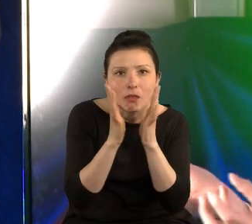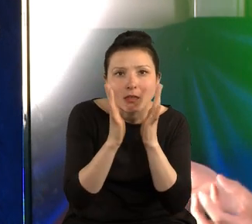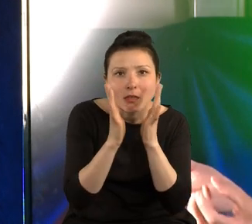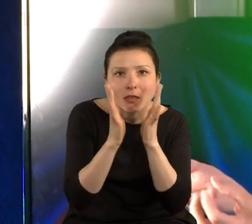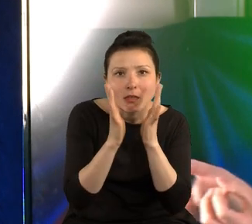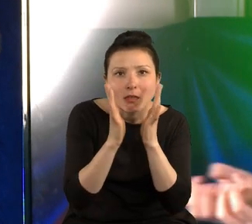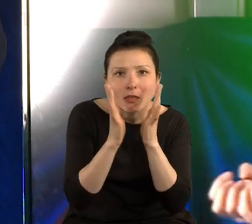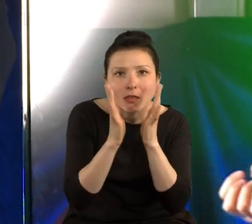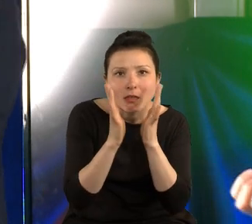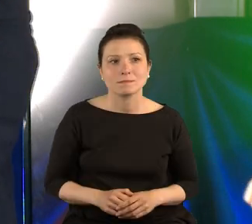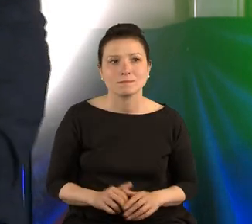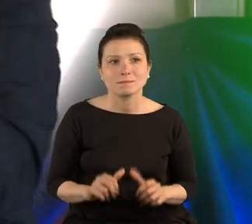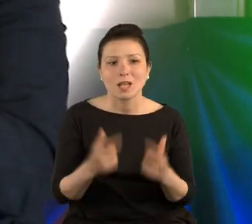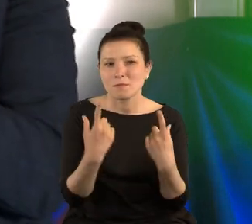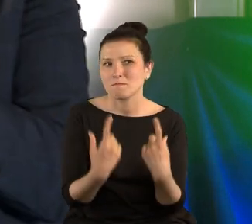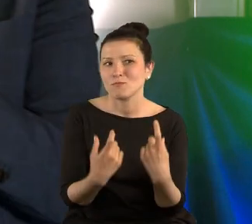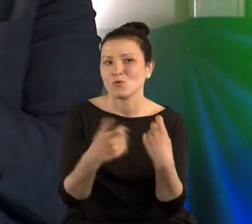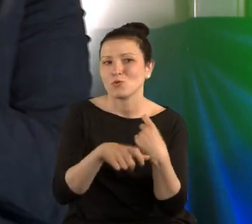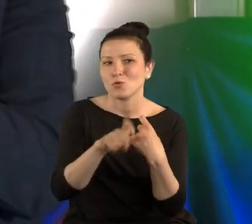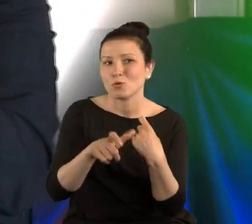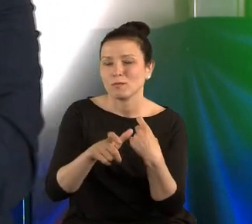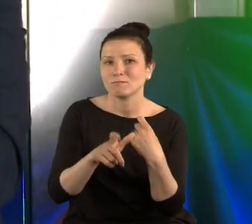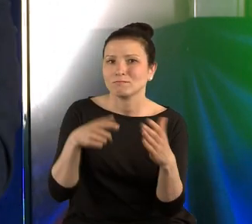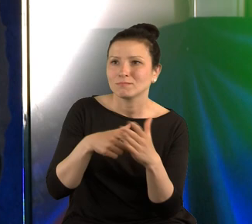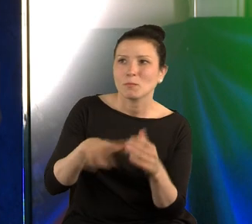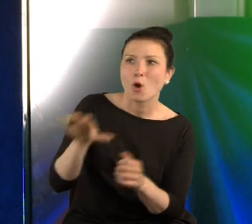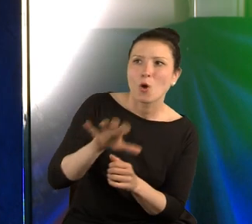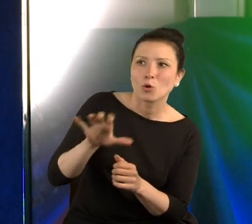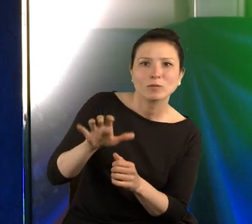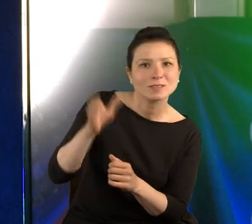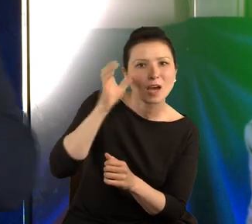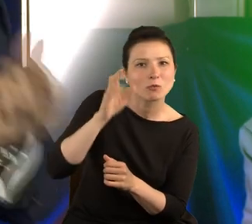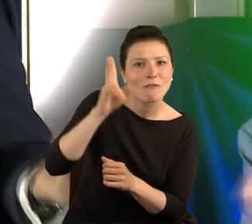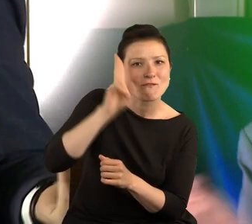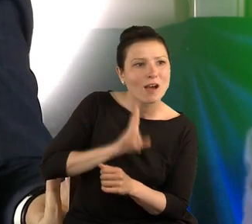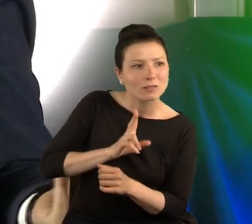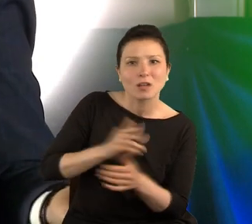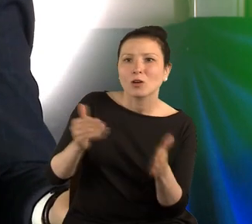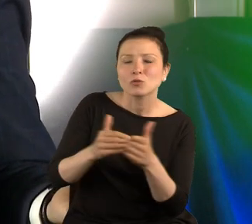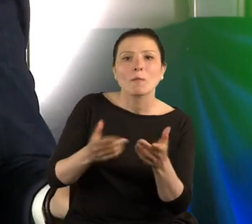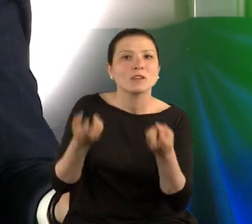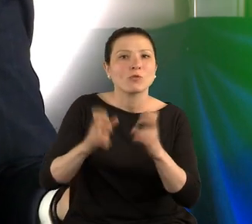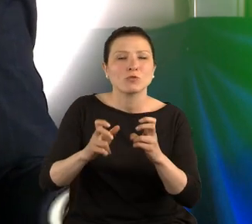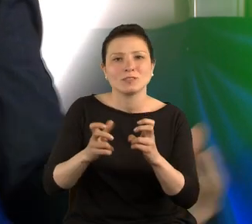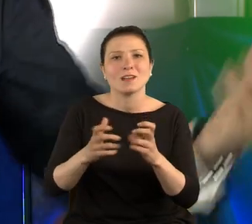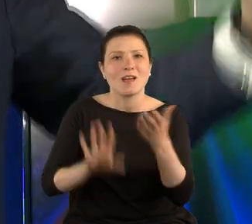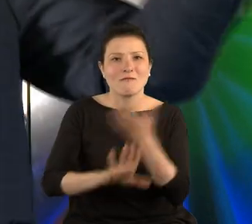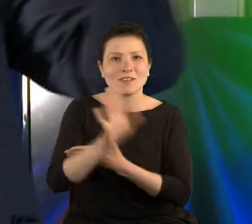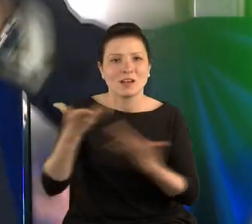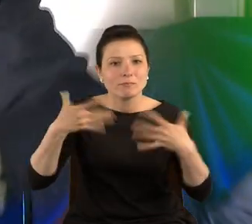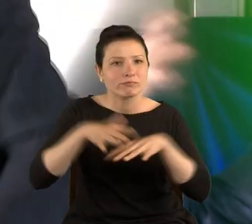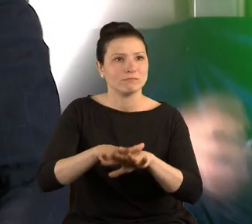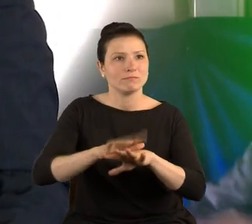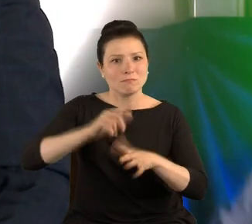zwabić, gawieć do oglądania Van Gogha, trzeba zrobić wystawę imersyjną, w której się